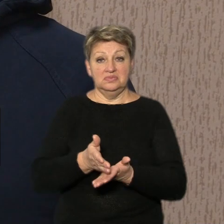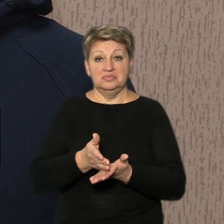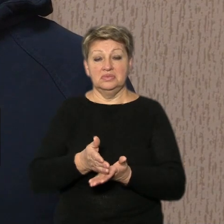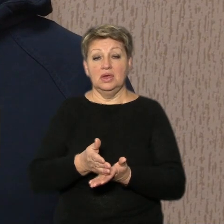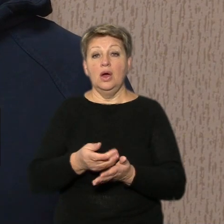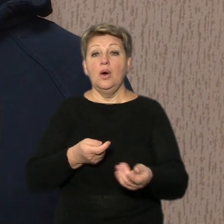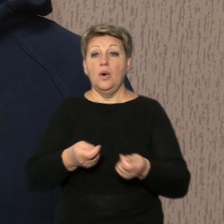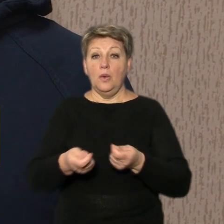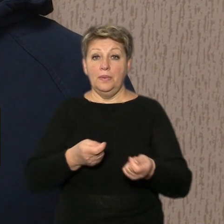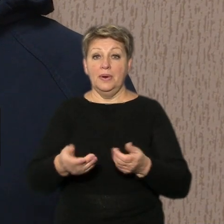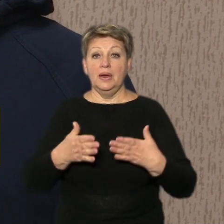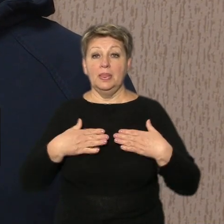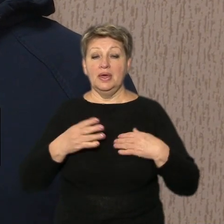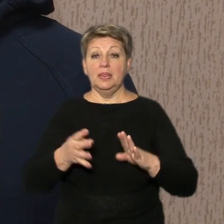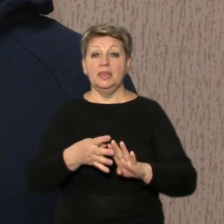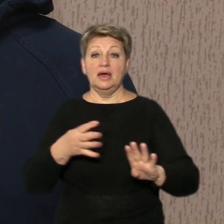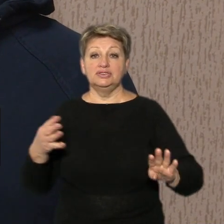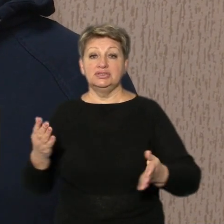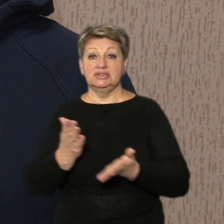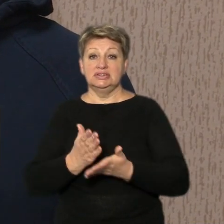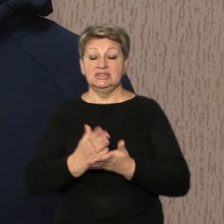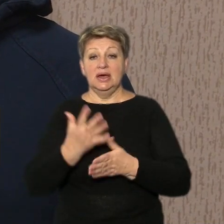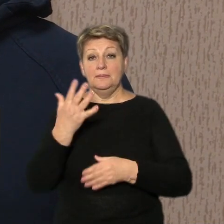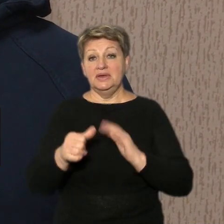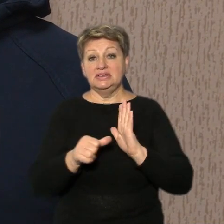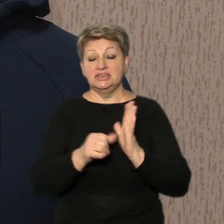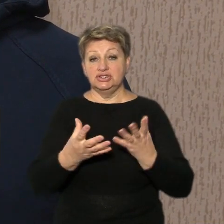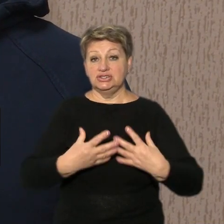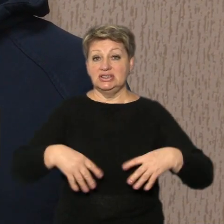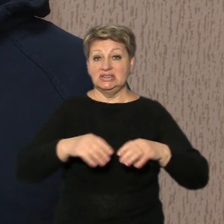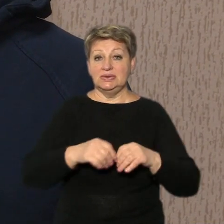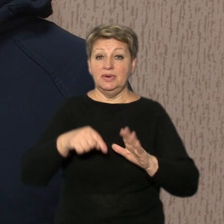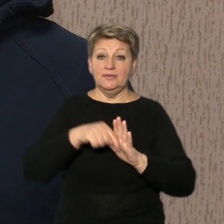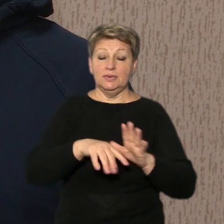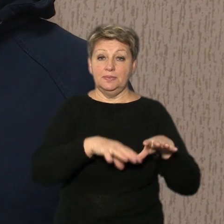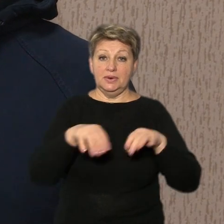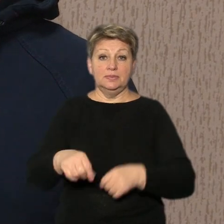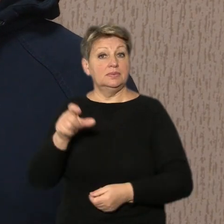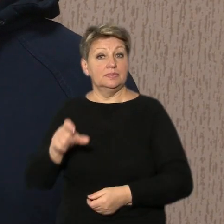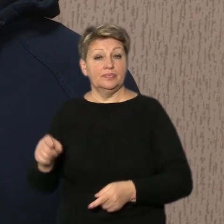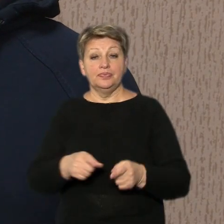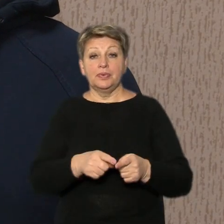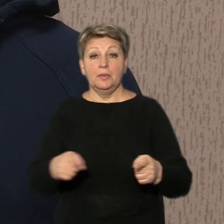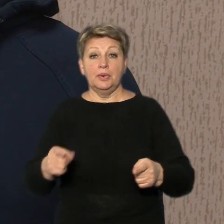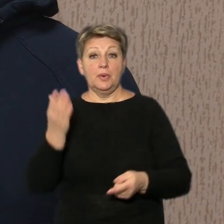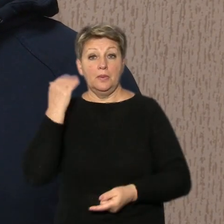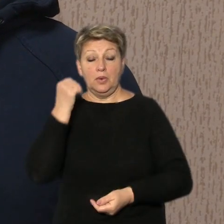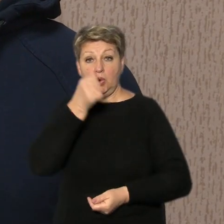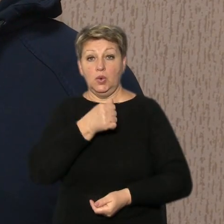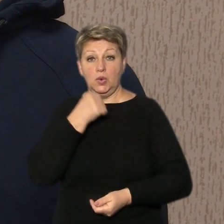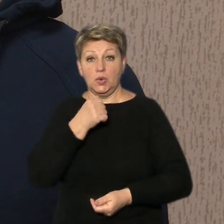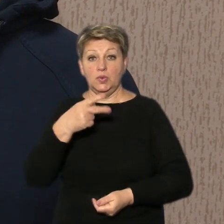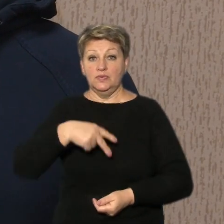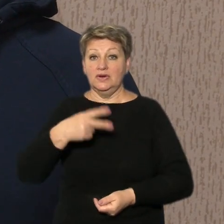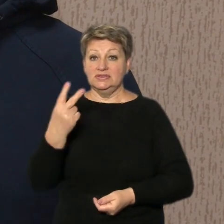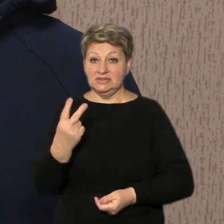житлово-комунального господарства на черзі перебуваємо 56 сімей, точніше переміщених осіб. Протягом минулого року, 22